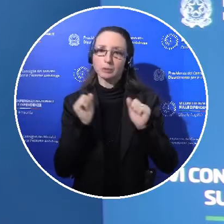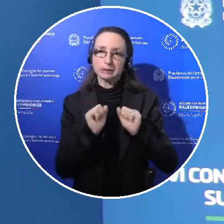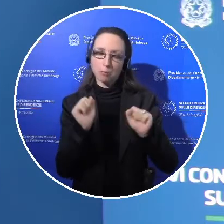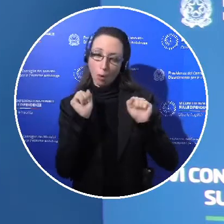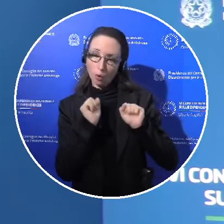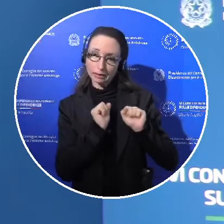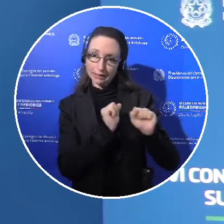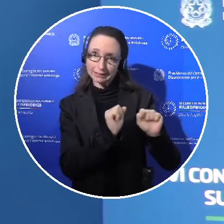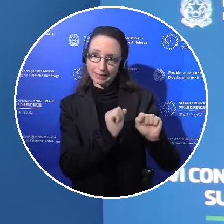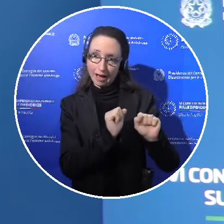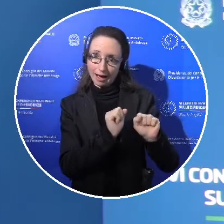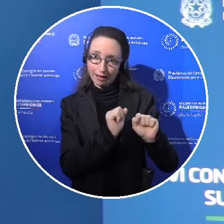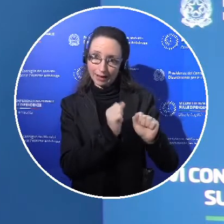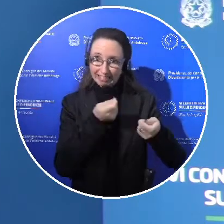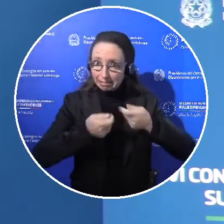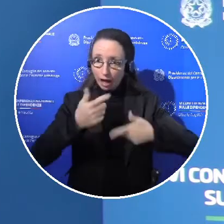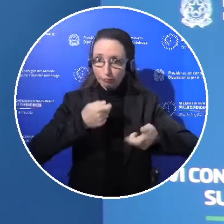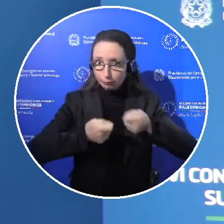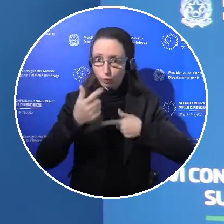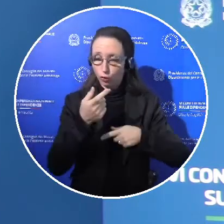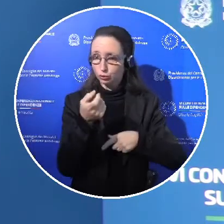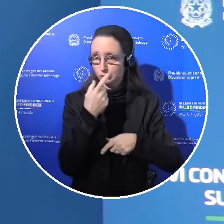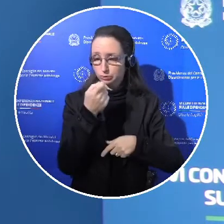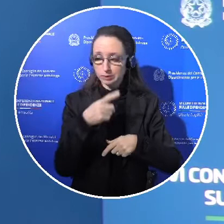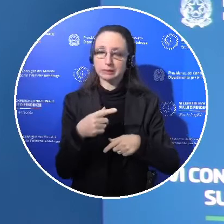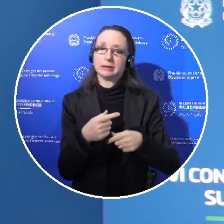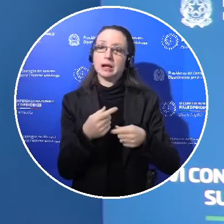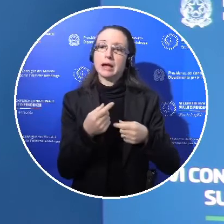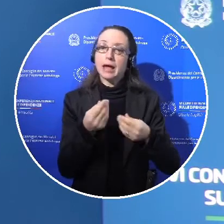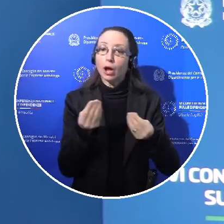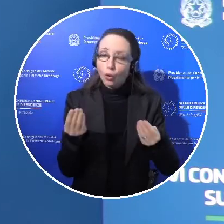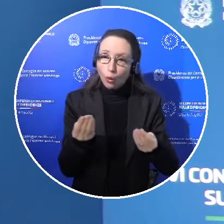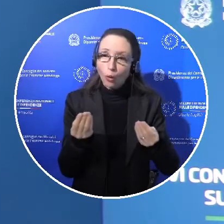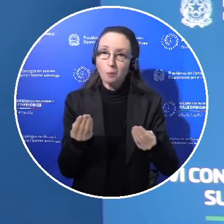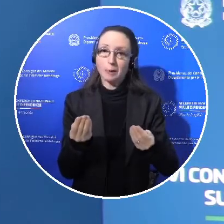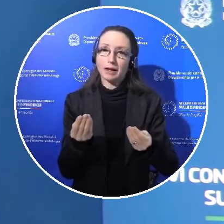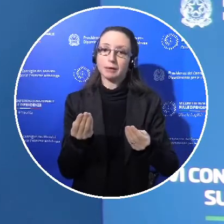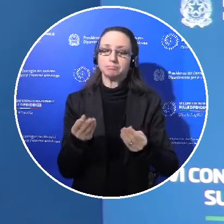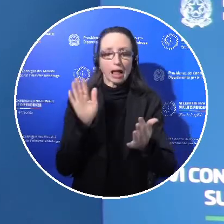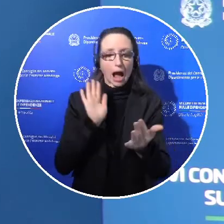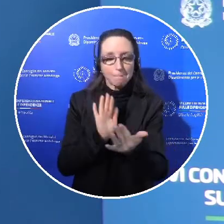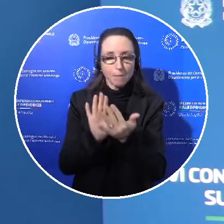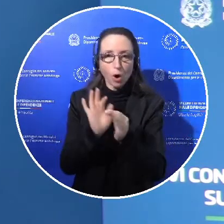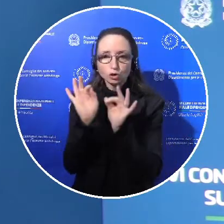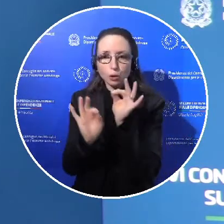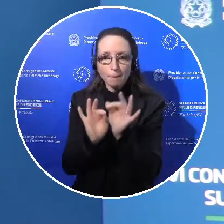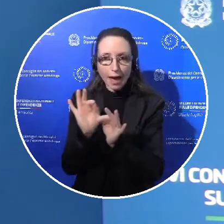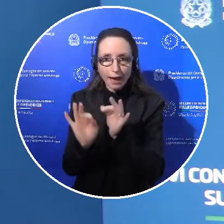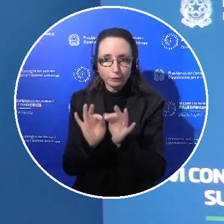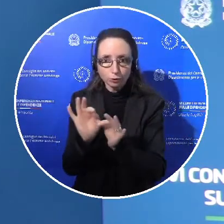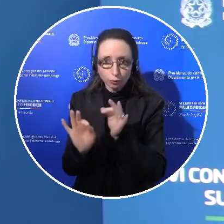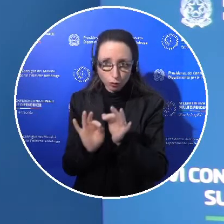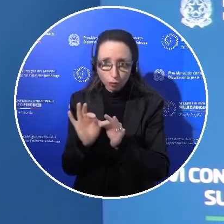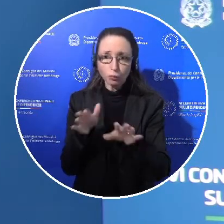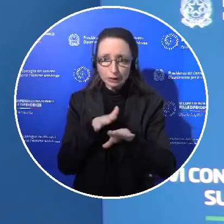stupefacenti nel nostro Paese e cosa possiamo fare per l'approccio medico, cioè per tutto quello che è inerente alla filiera e all'utilizzo